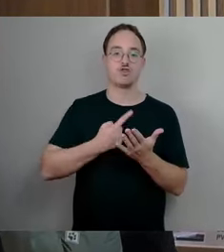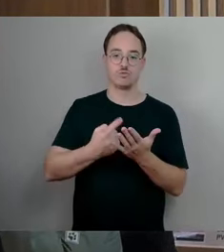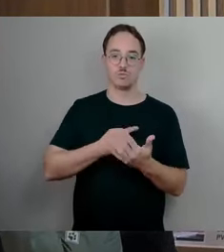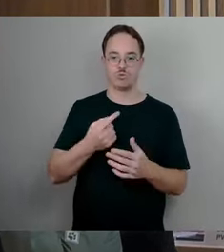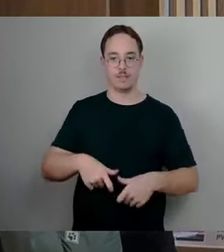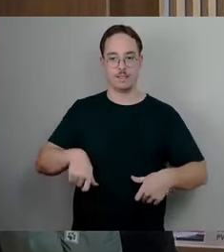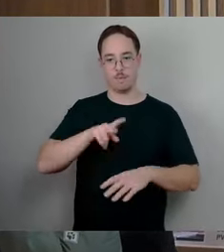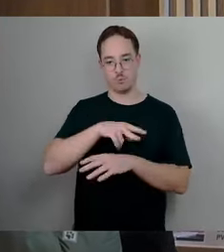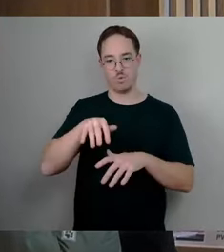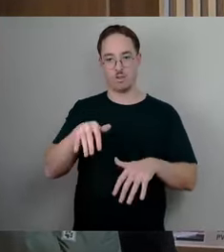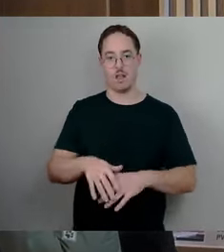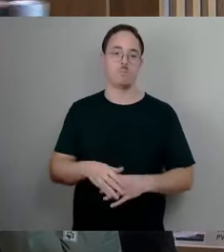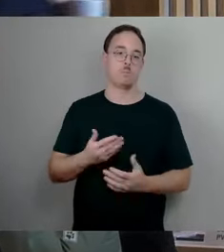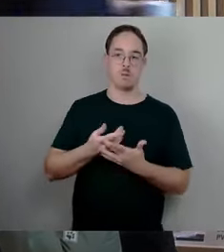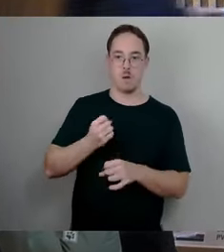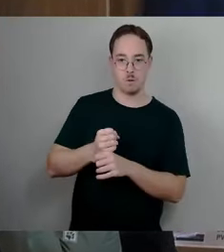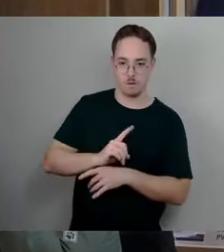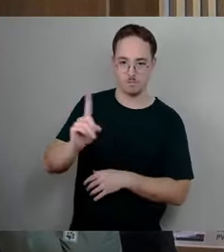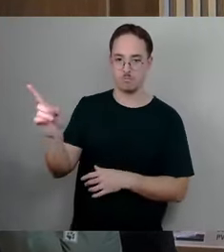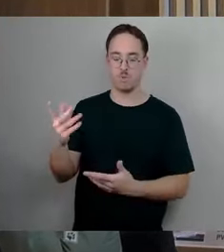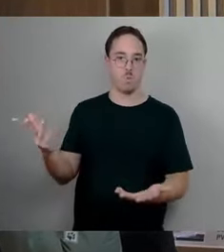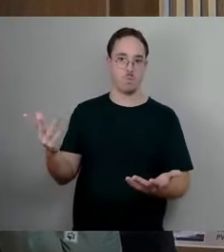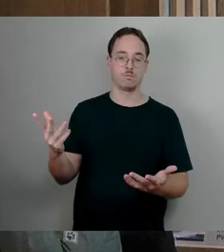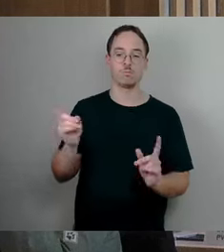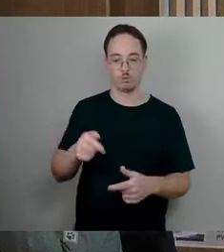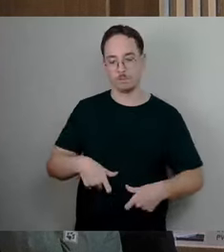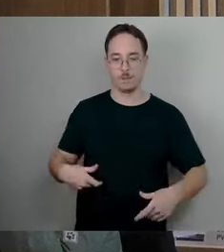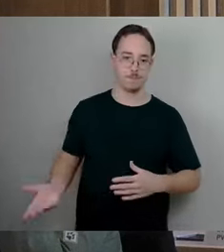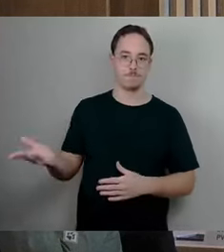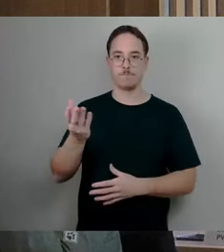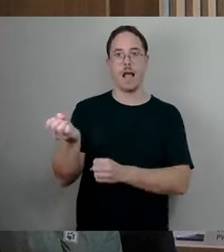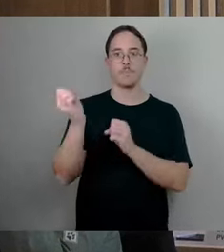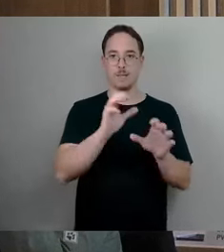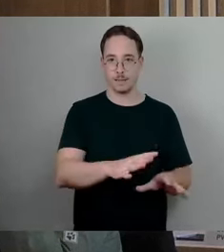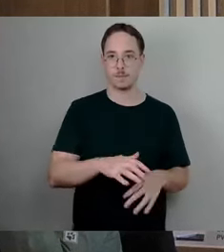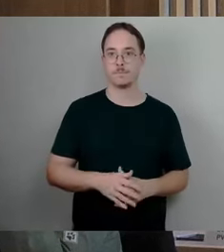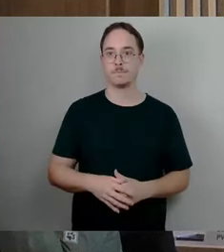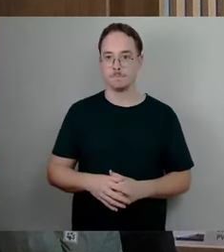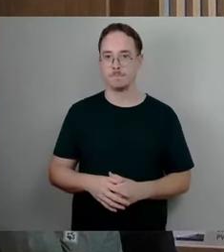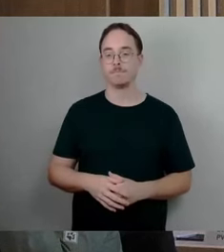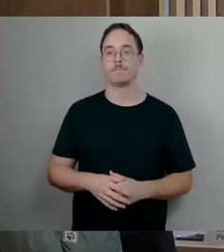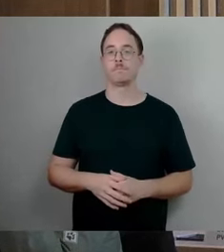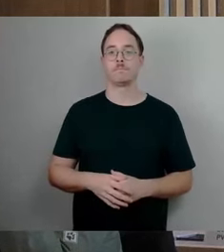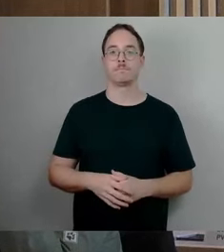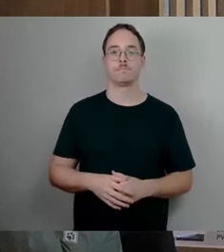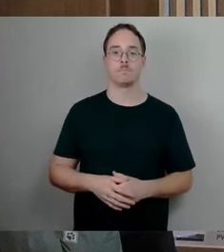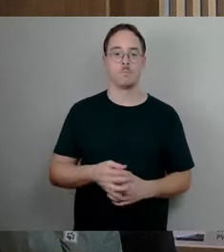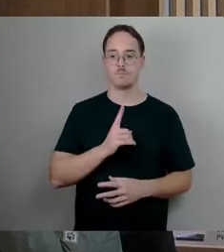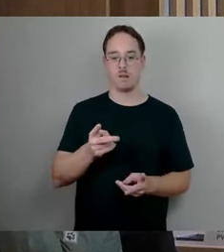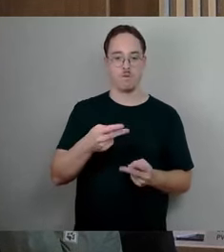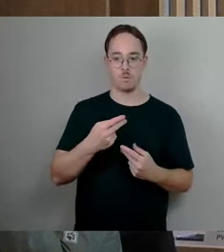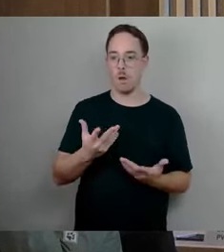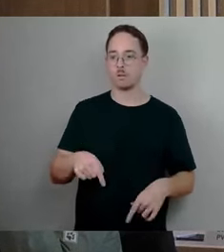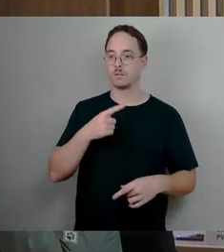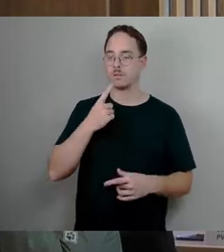ihrer Arbeit darauf angewiesen, dass sie sich darauf verlassen können. Ihre Anfrage-Antwort erweckt den Eindruck, Situation in Dresdens ist toll. Die